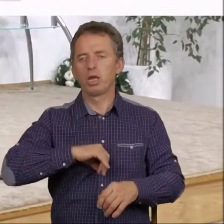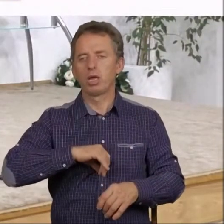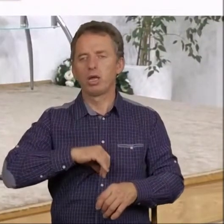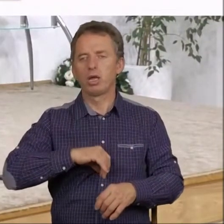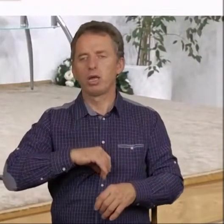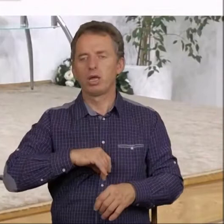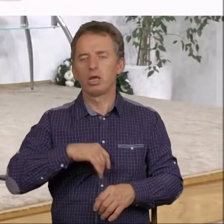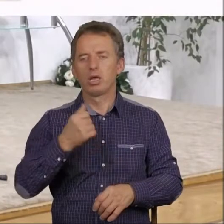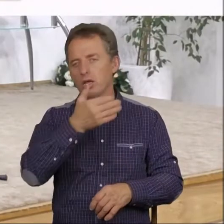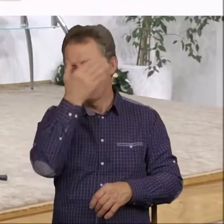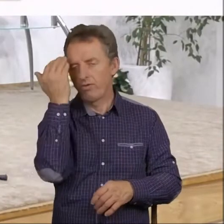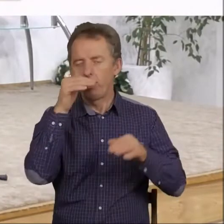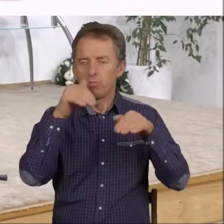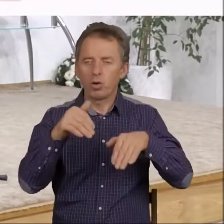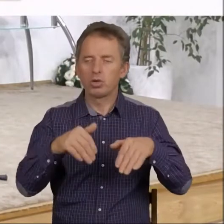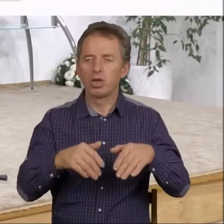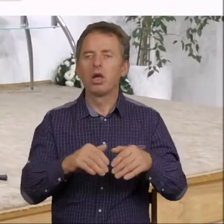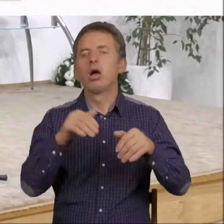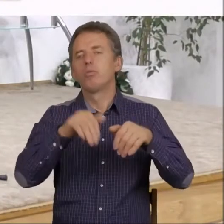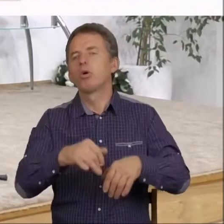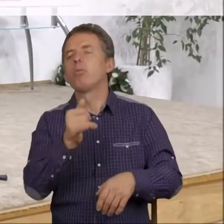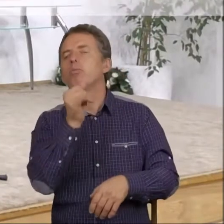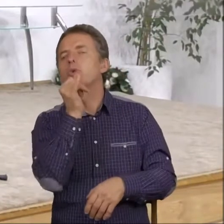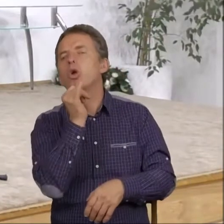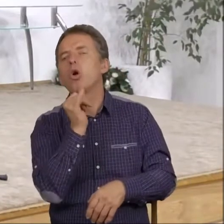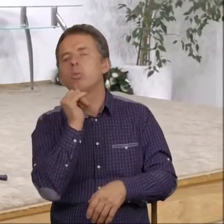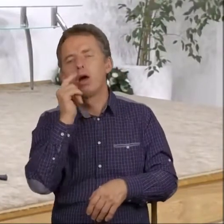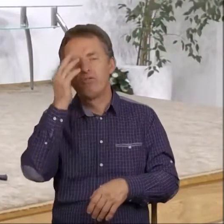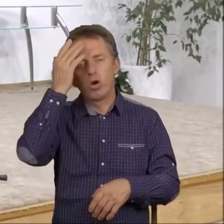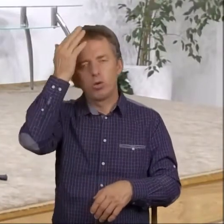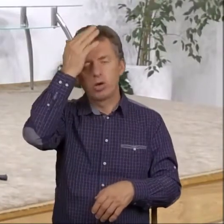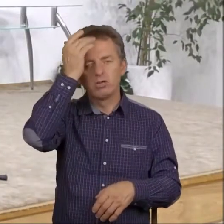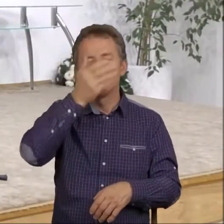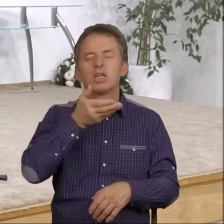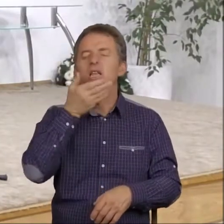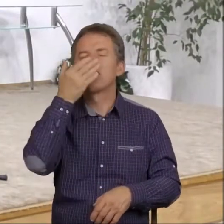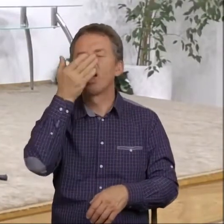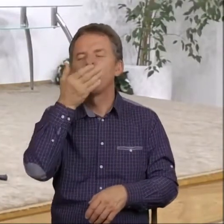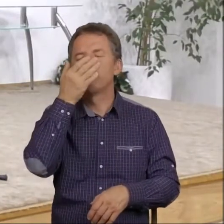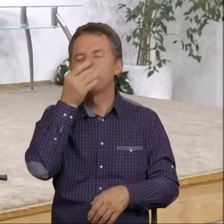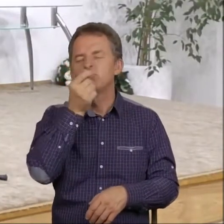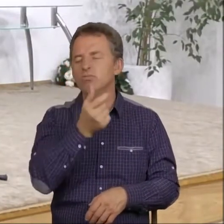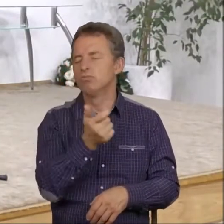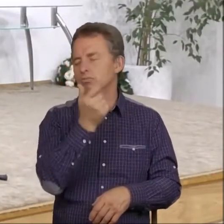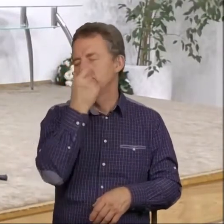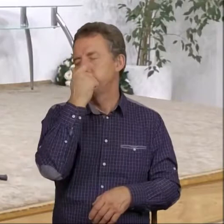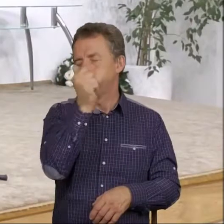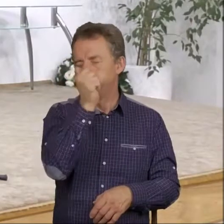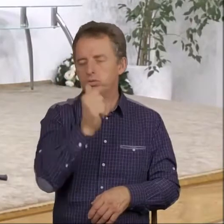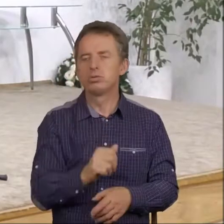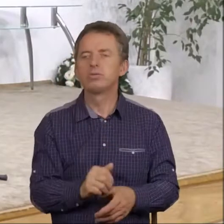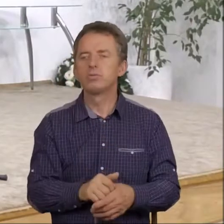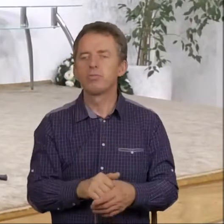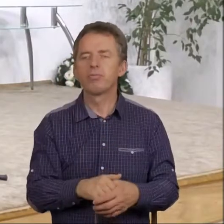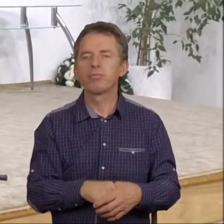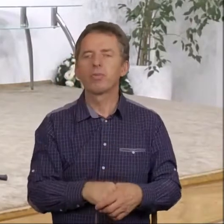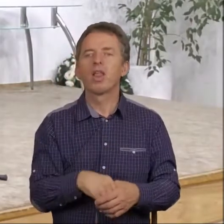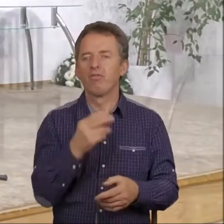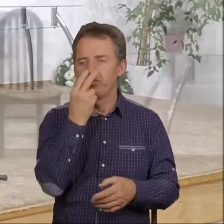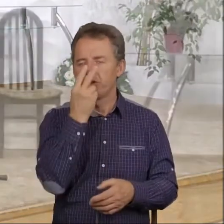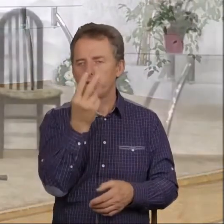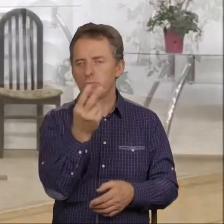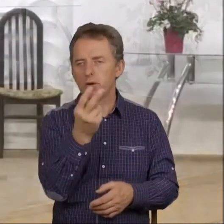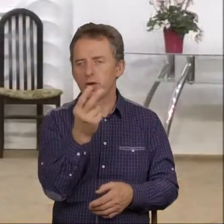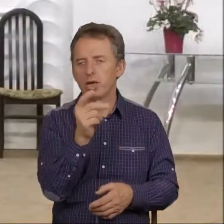no nie wiem czy możemy, ale możemy próbować wyobrazić sobie zapach. Prawda? Zapach. Więc widzimy, że